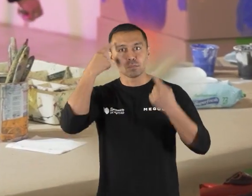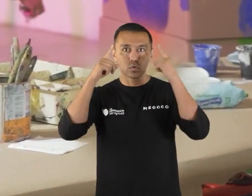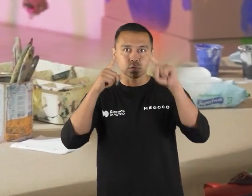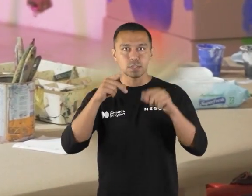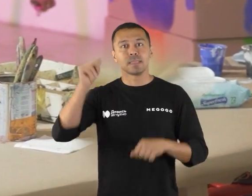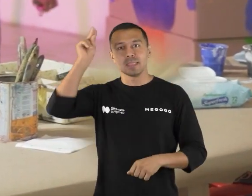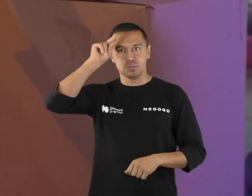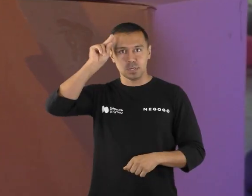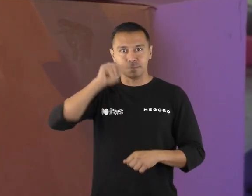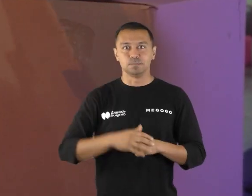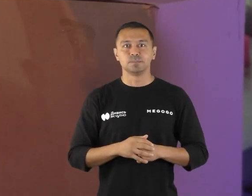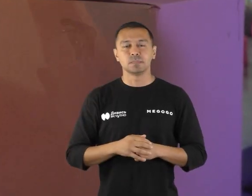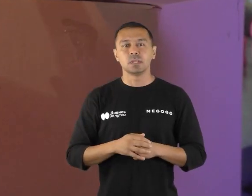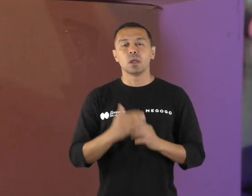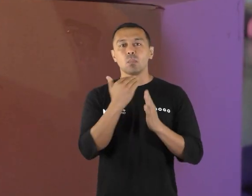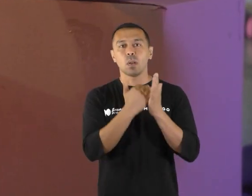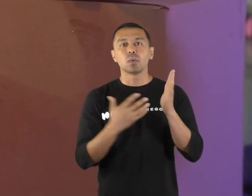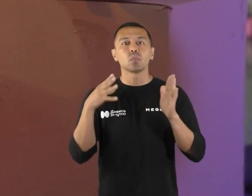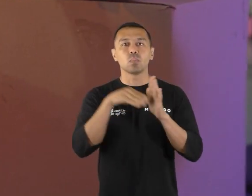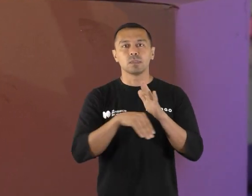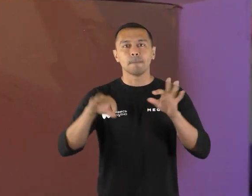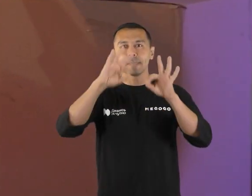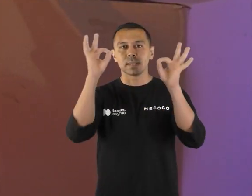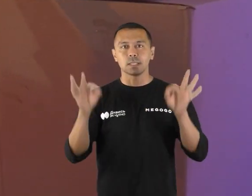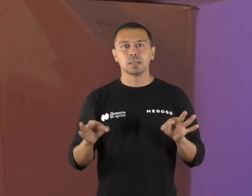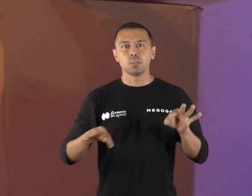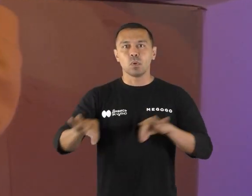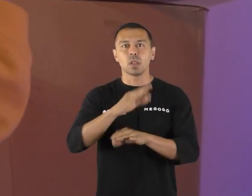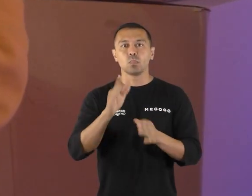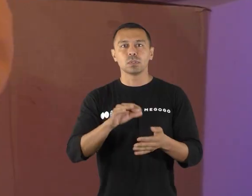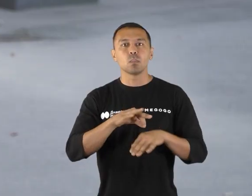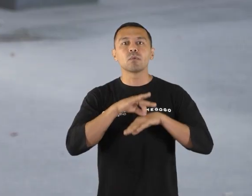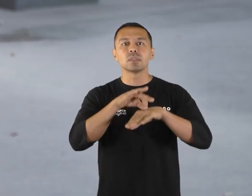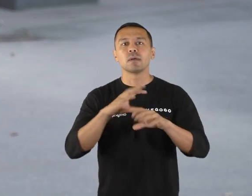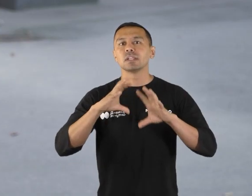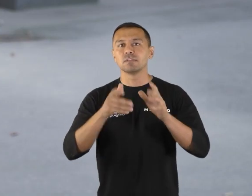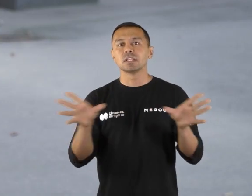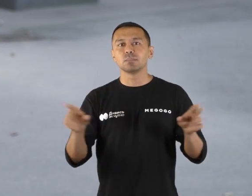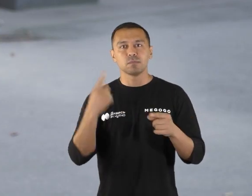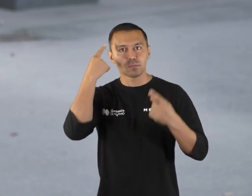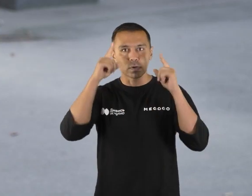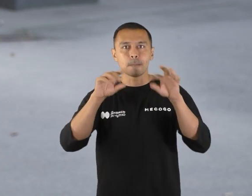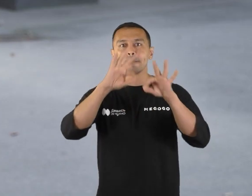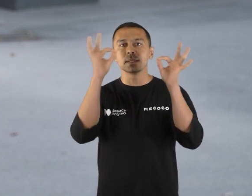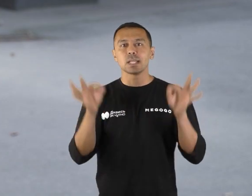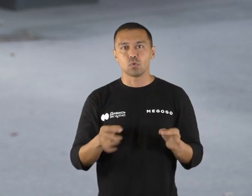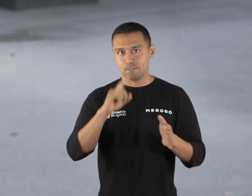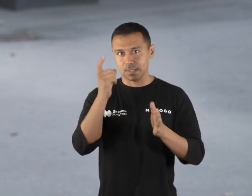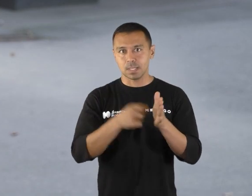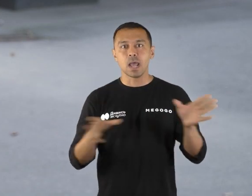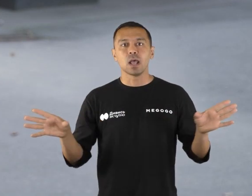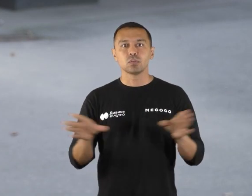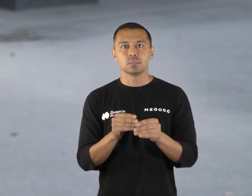творчості та навчання. Фестивальну програму доповнює декілька мистецьких проєктів, які стануть провідниками у світ співтворчості та мистецького пізнання.